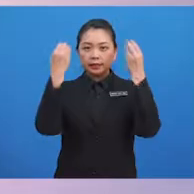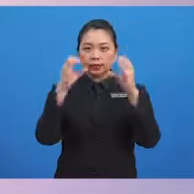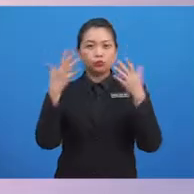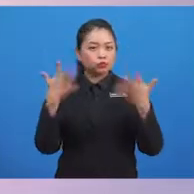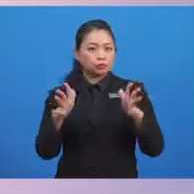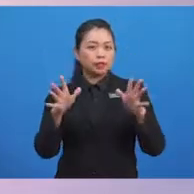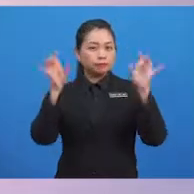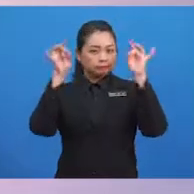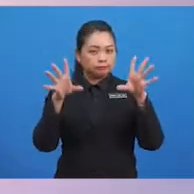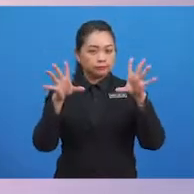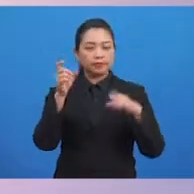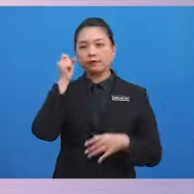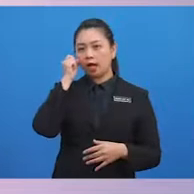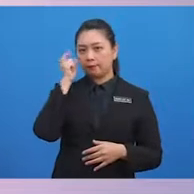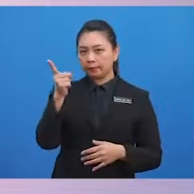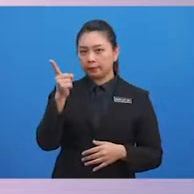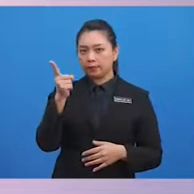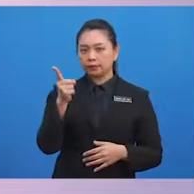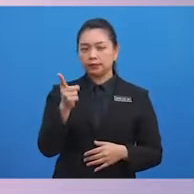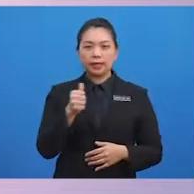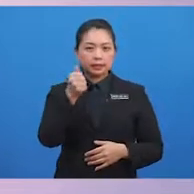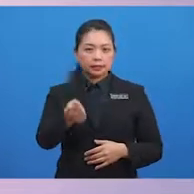menguji kepahaman anda semua.